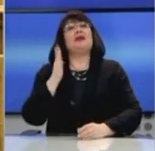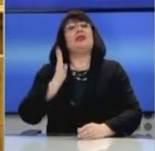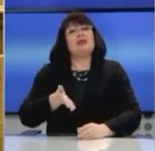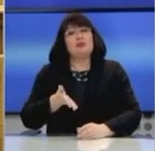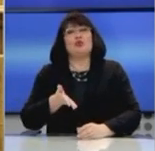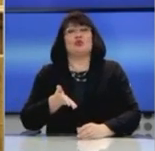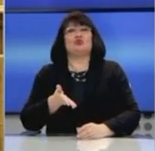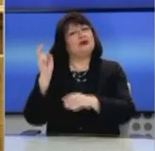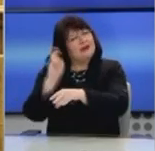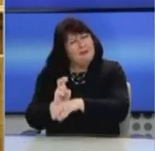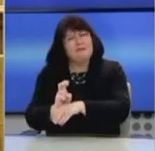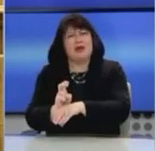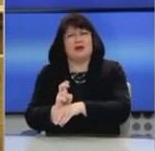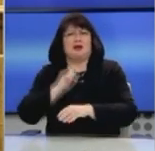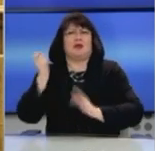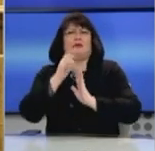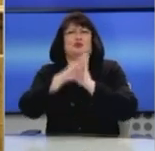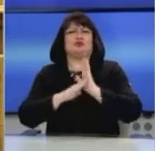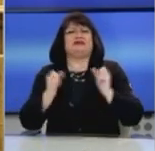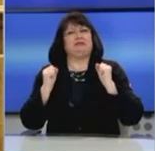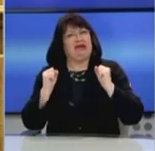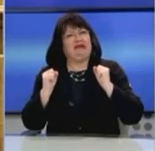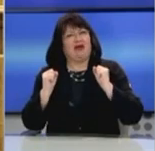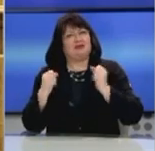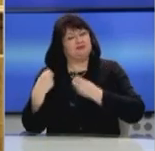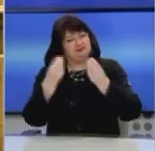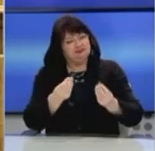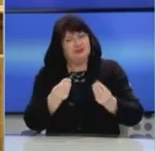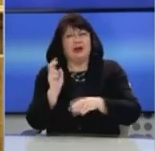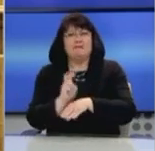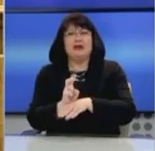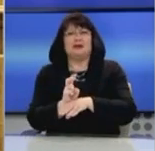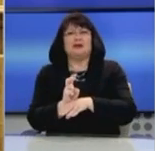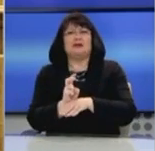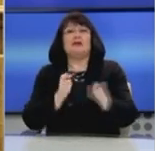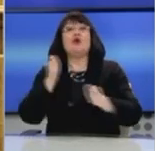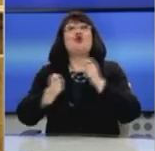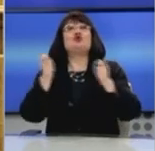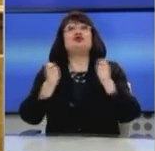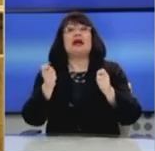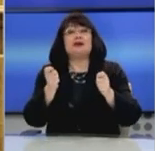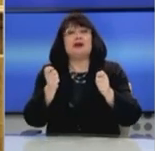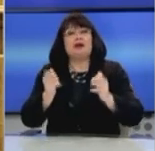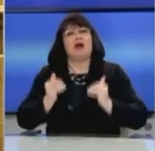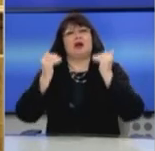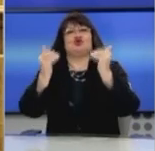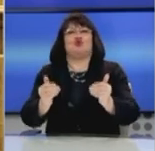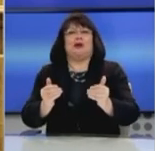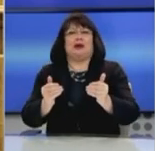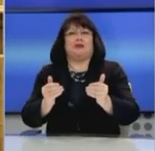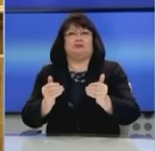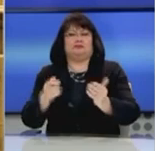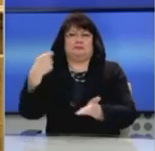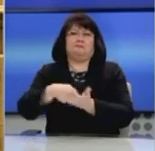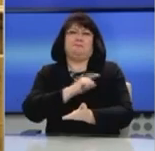είναι μια πρίκα για την πρωτοβάθμια περίθαλψη του ΕΣΥ. Και για το θέμα των ληξιπρόθεσμων οφειλών που αναστέλλεται και σας